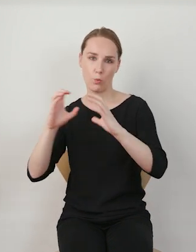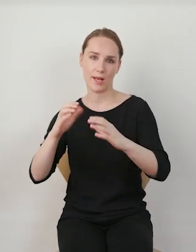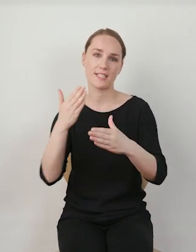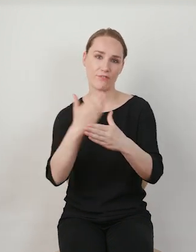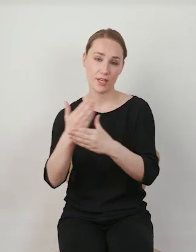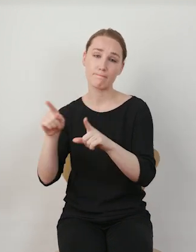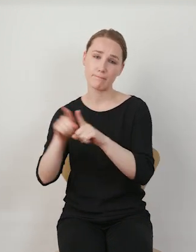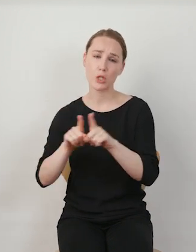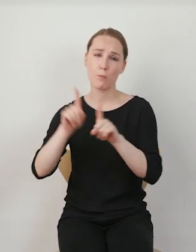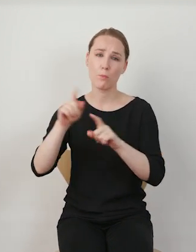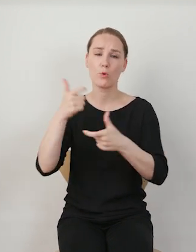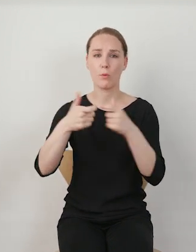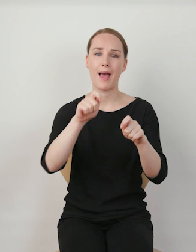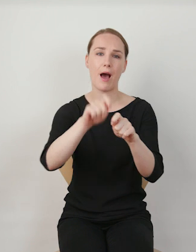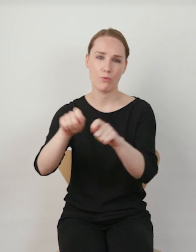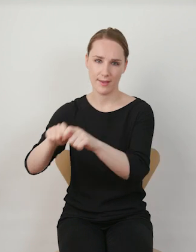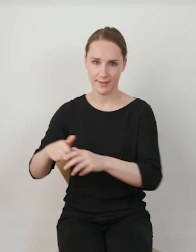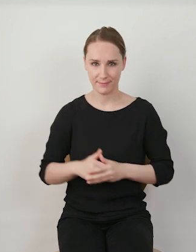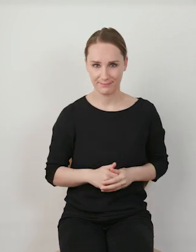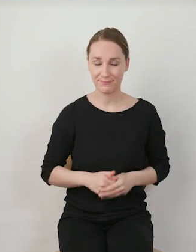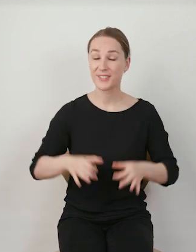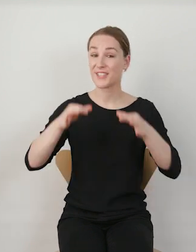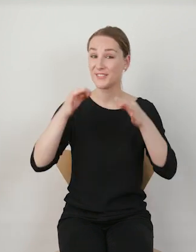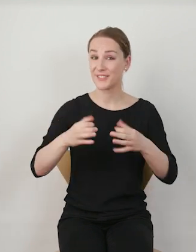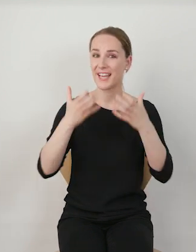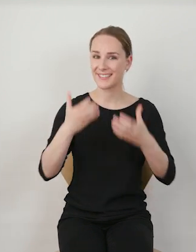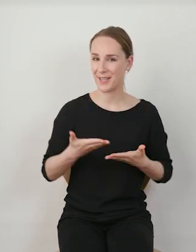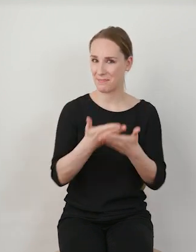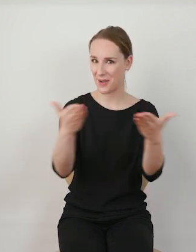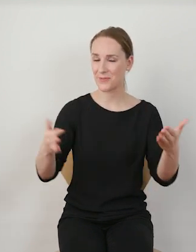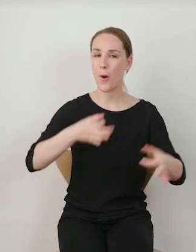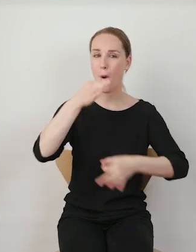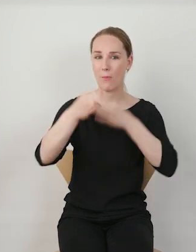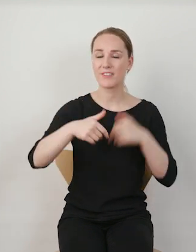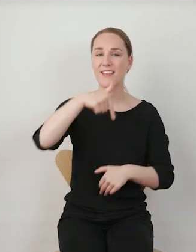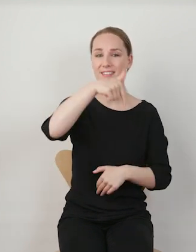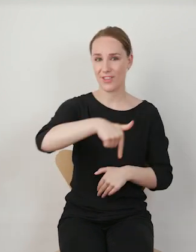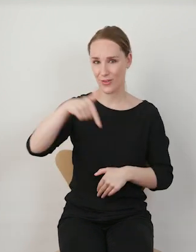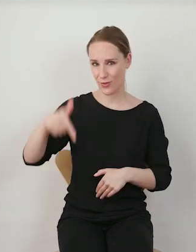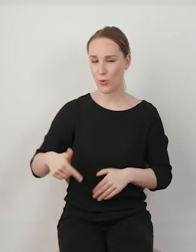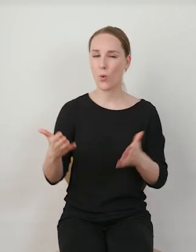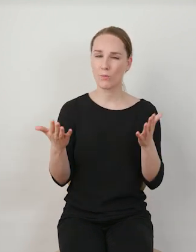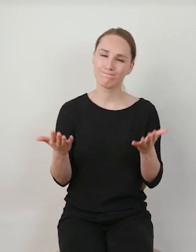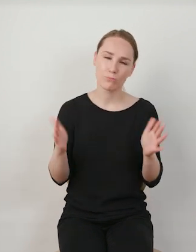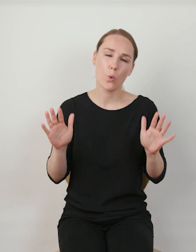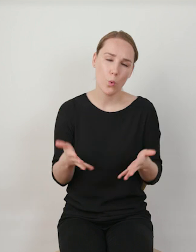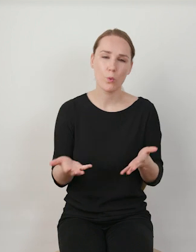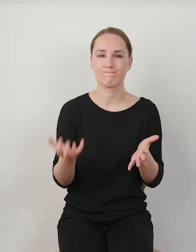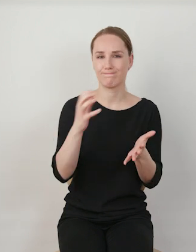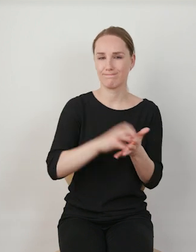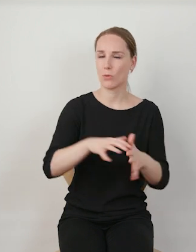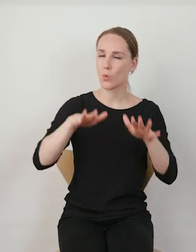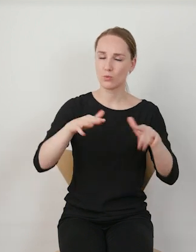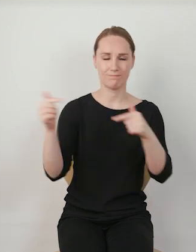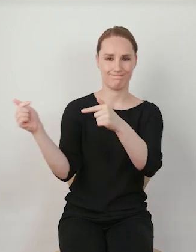firm, czasami przeprowadzam audyty. Dzisiaj chciałabym Państwu opowiedzieć o TikToku, czyli platformie, o której bardzo dużo